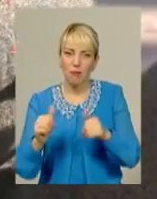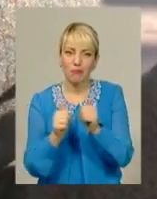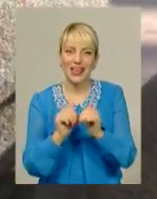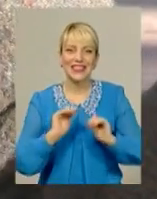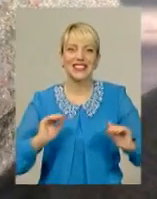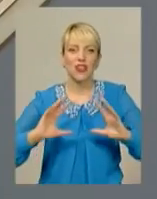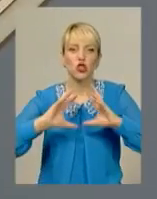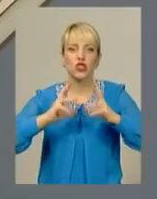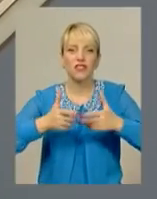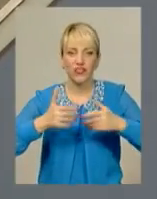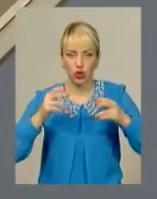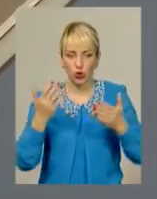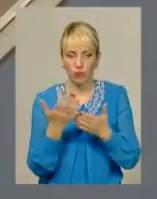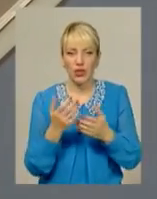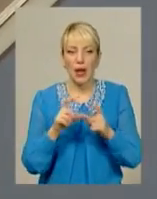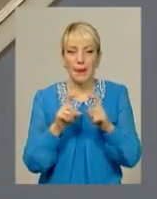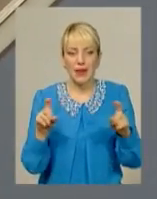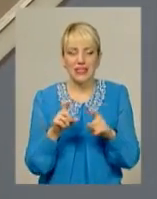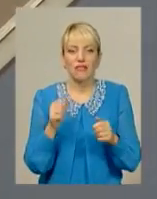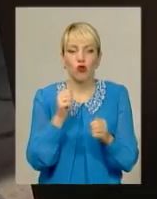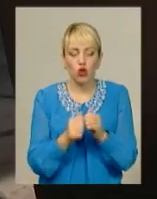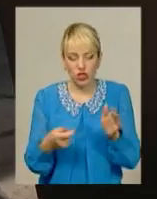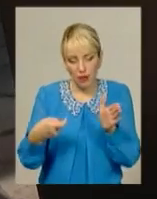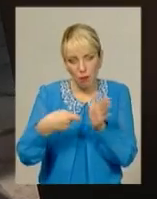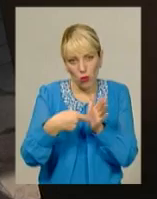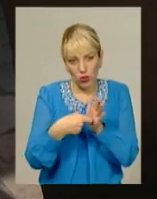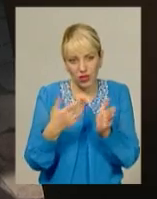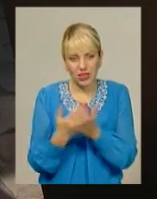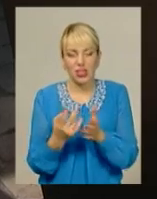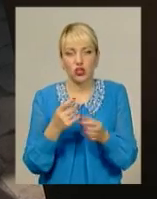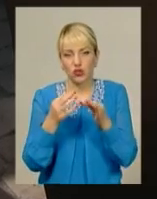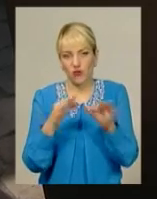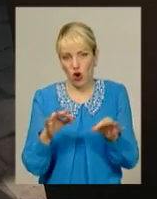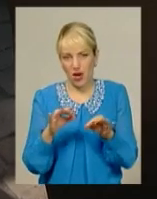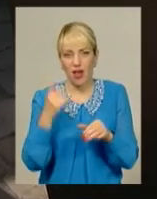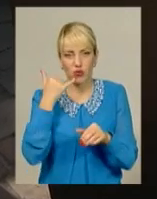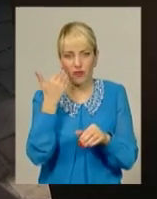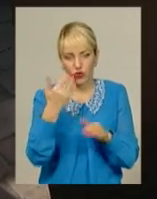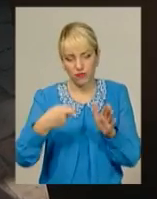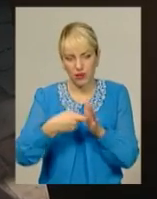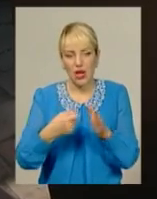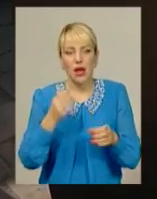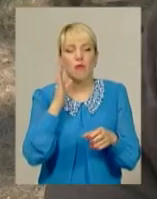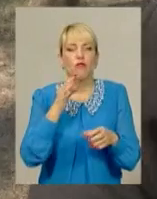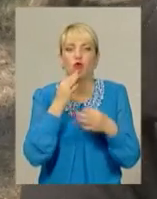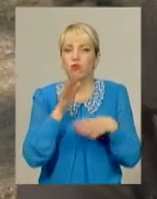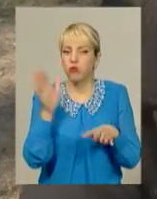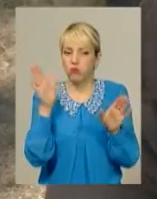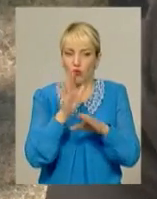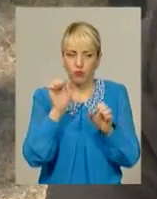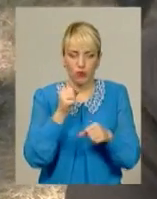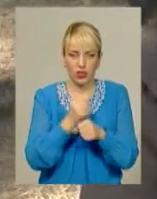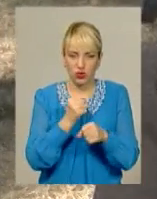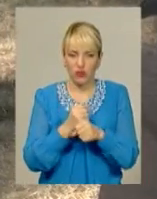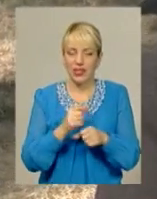світу. В кожну вмонтований USB-порт, який дозволяє заряджати мобільні пристрої. Працюватимуть такі підзарядки в будь-яку погоду, тож не